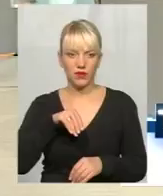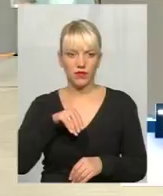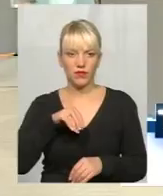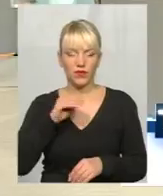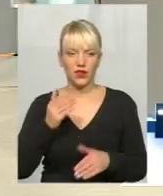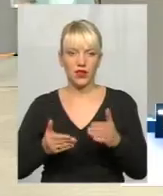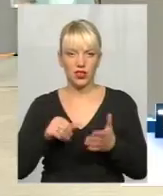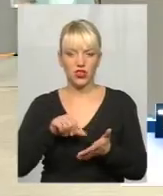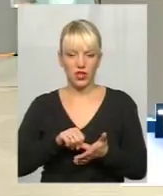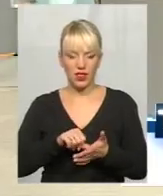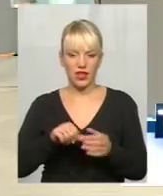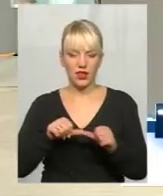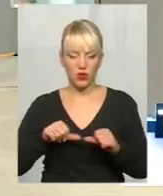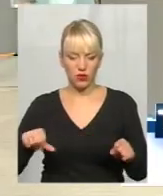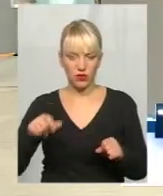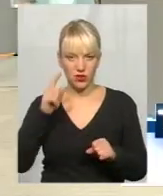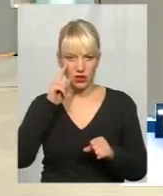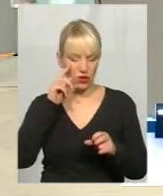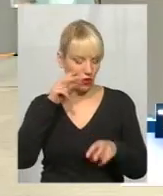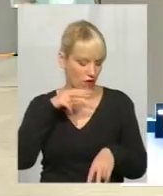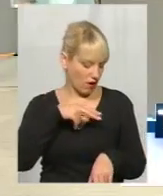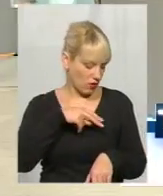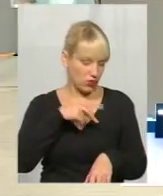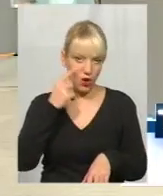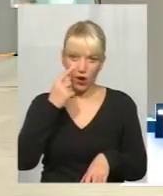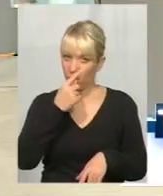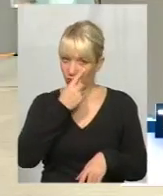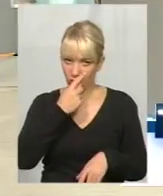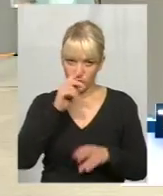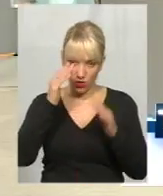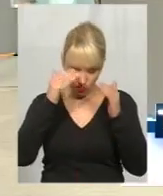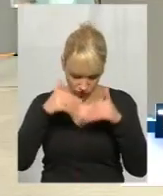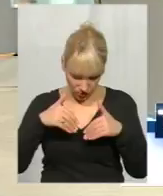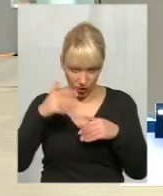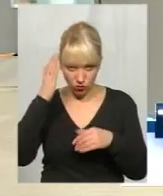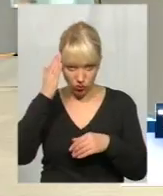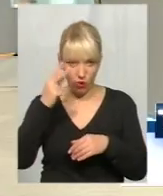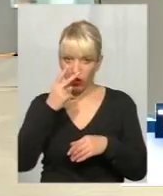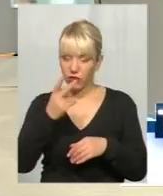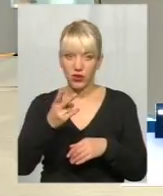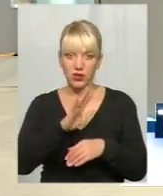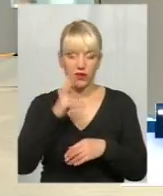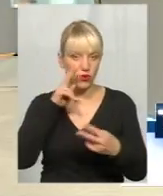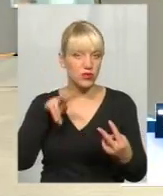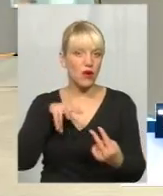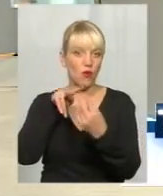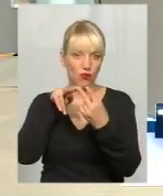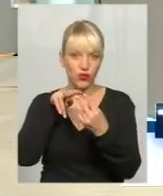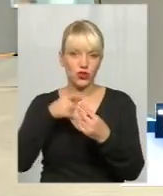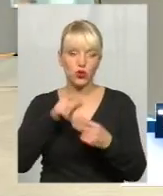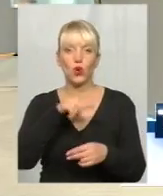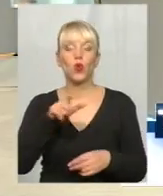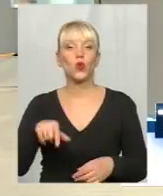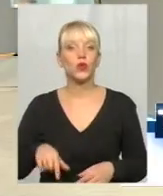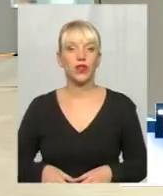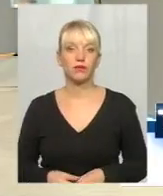комісії ховають очі, ховають, опускають воду, не ділячи зимовічі людям,